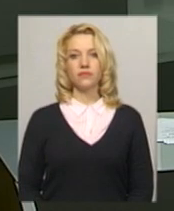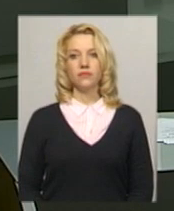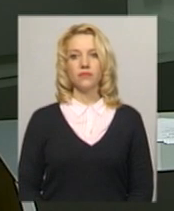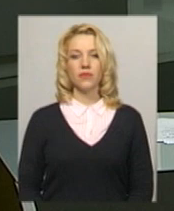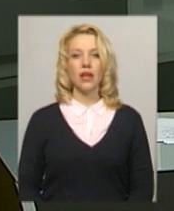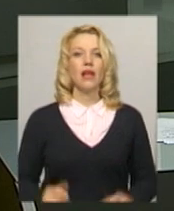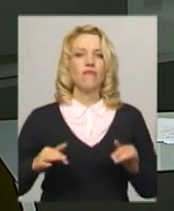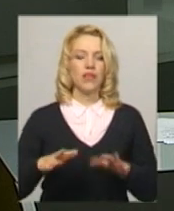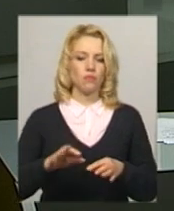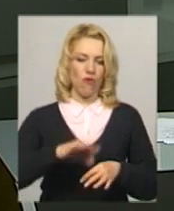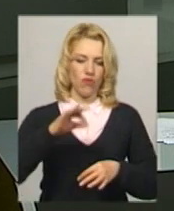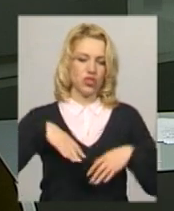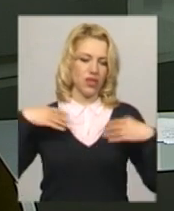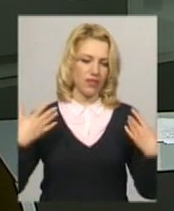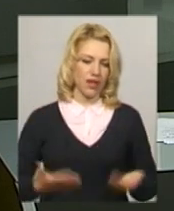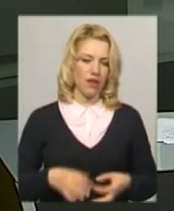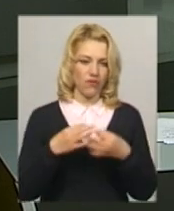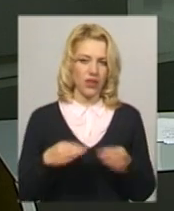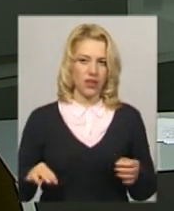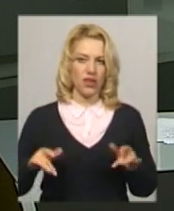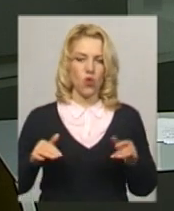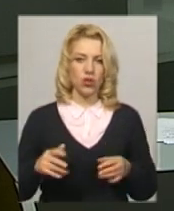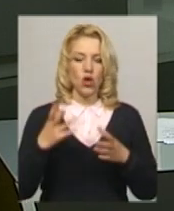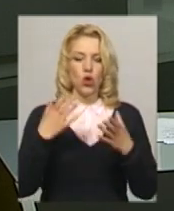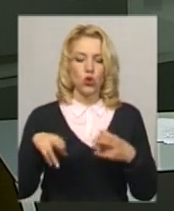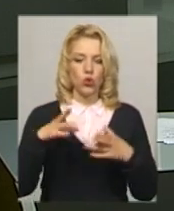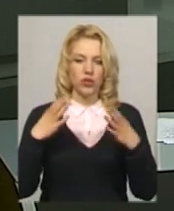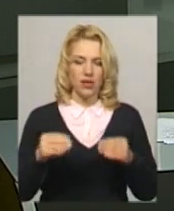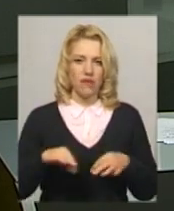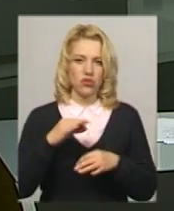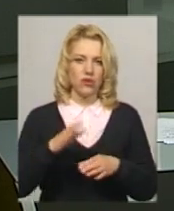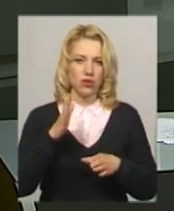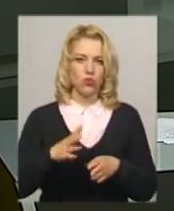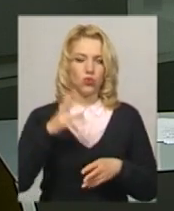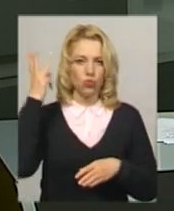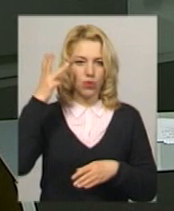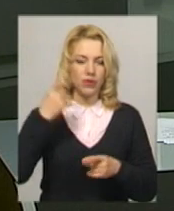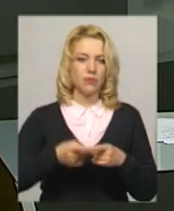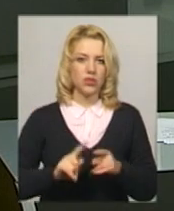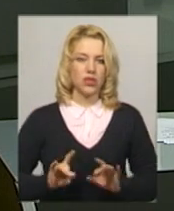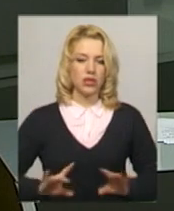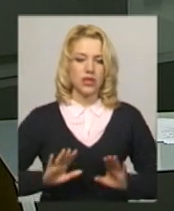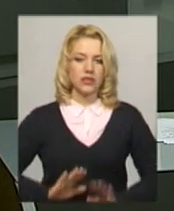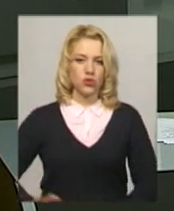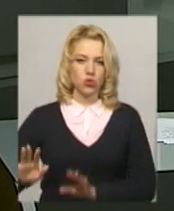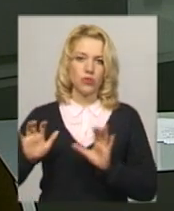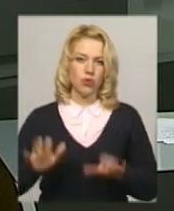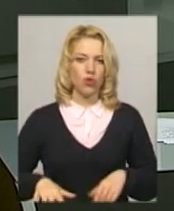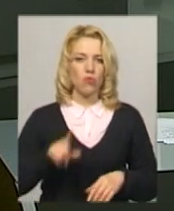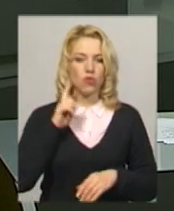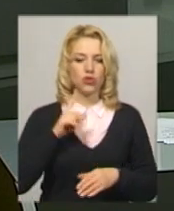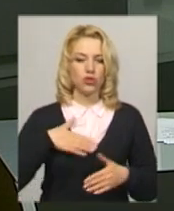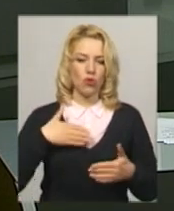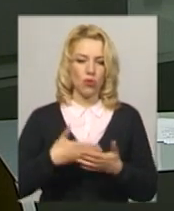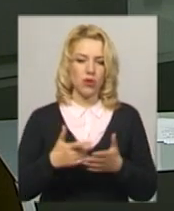Флешмоб «Вишиванка одяг вільних» до дня. Вишиванки відбудеться у Хмельницькому. Про це розповіла заступник голови Молодіжної громадської